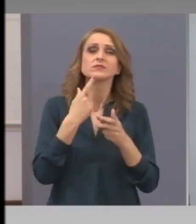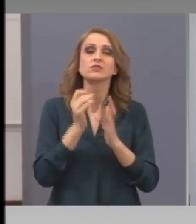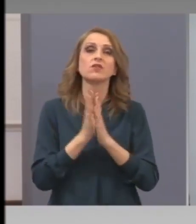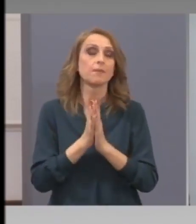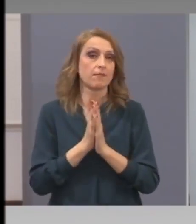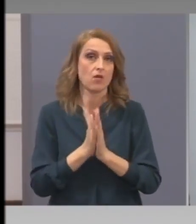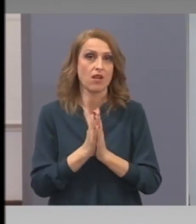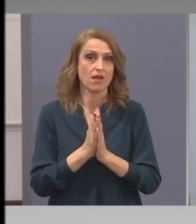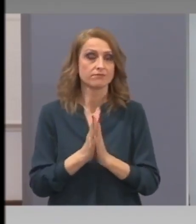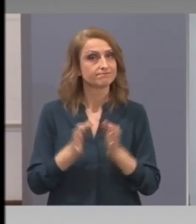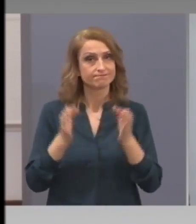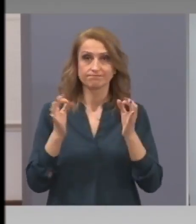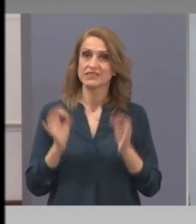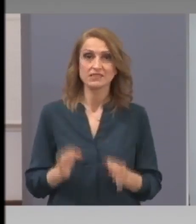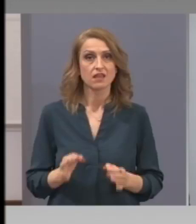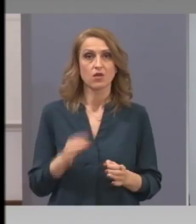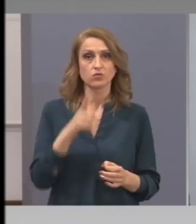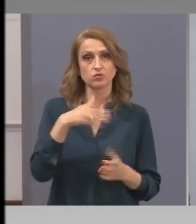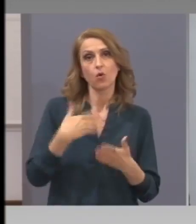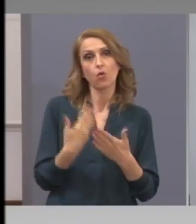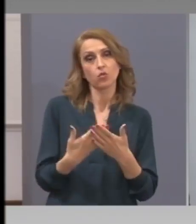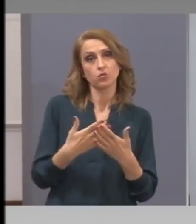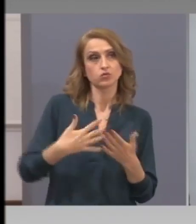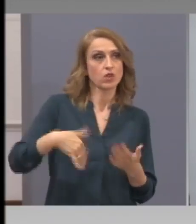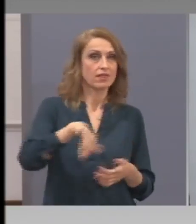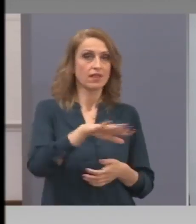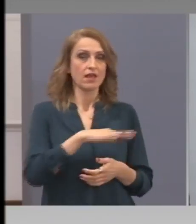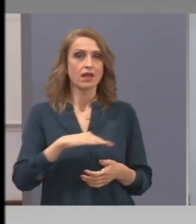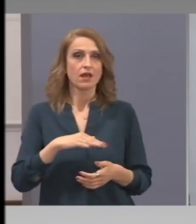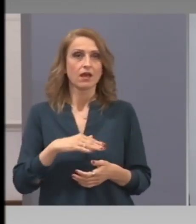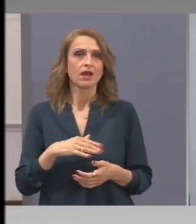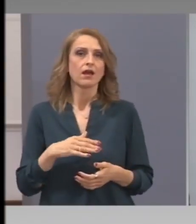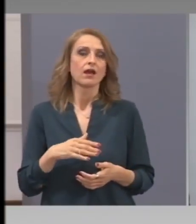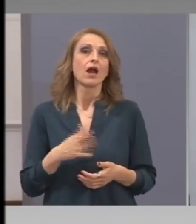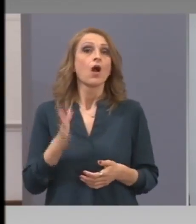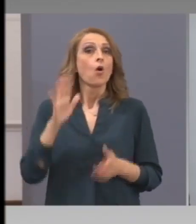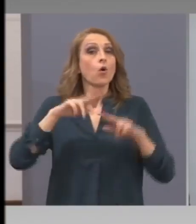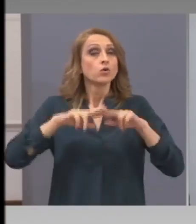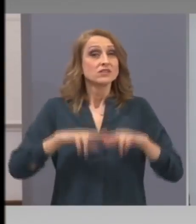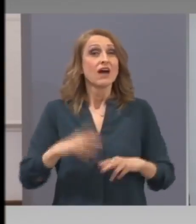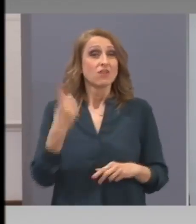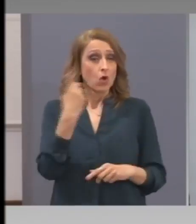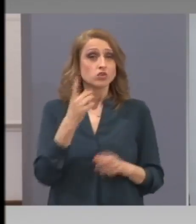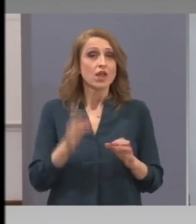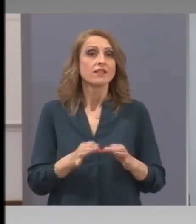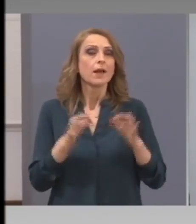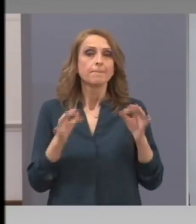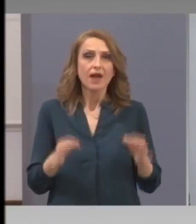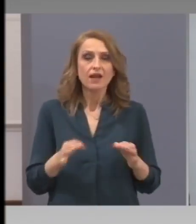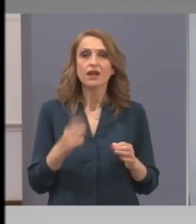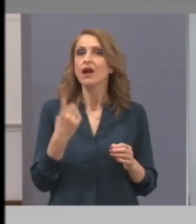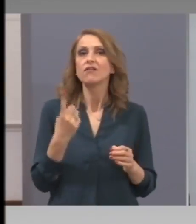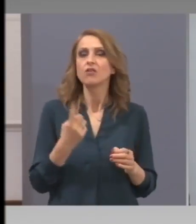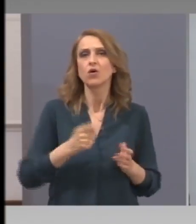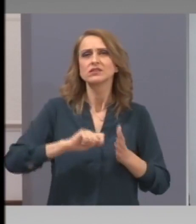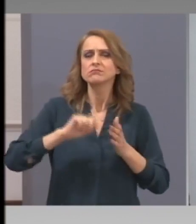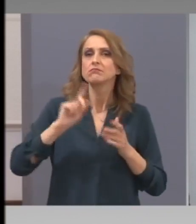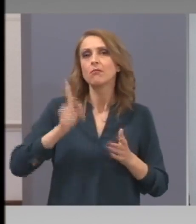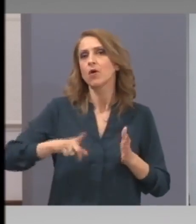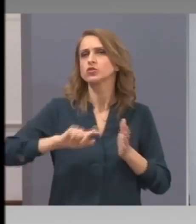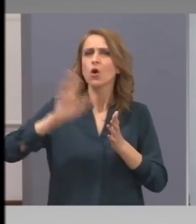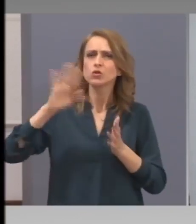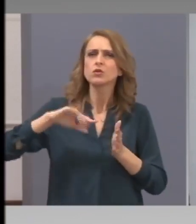най-сериозно да се отнасяте към изолацията. Щото ни остава още една мярка. Да кажем, възрастните хора няма да излизат от къщи.